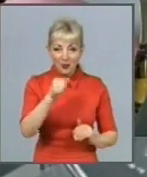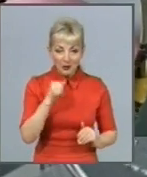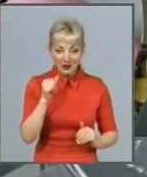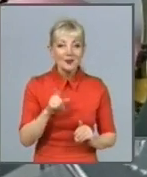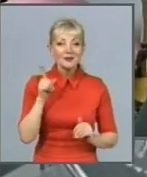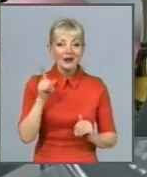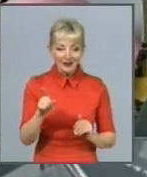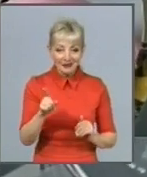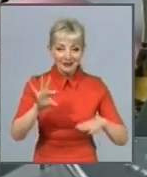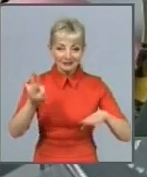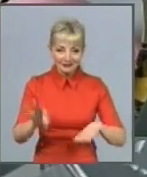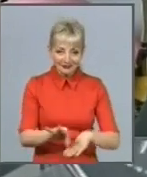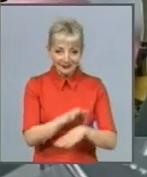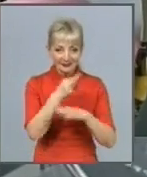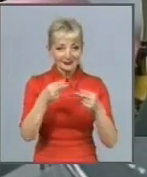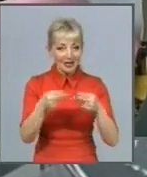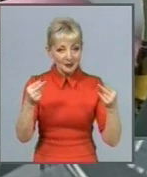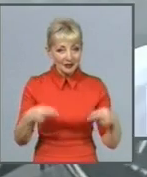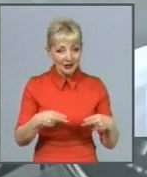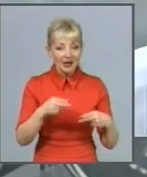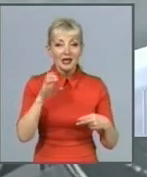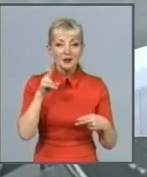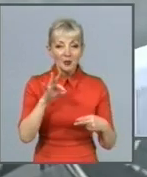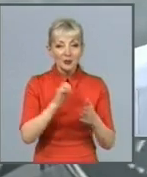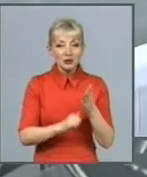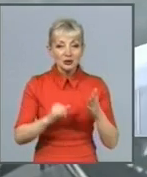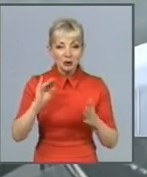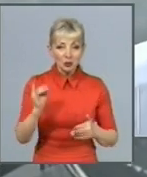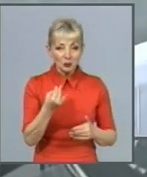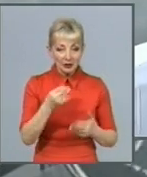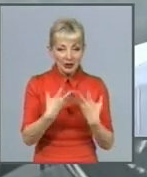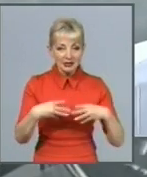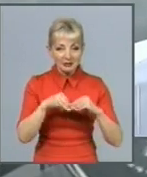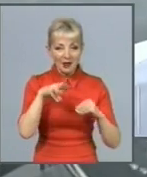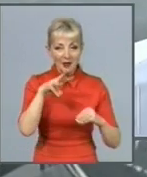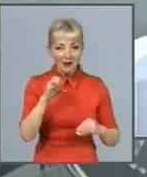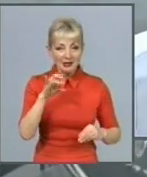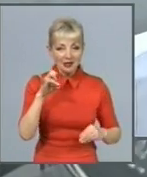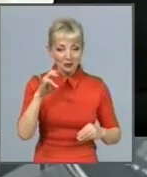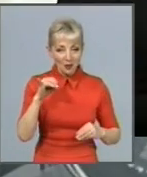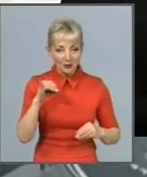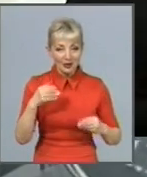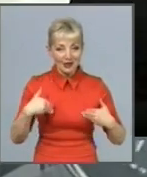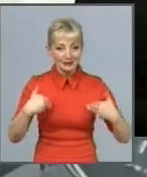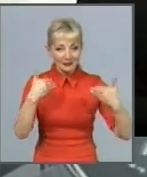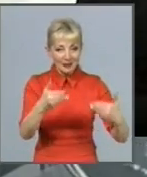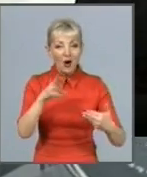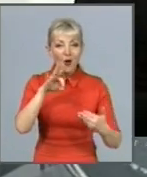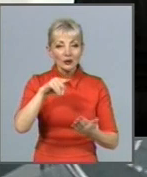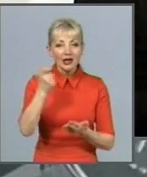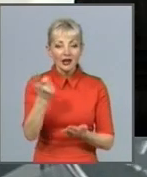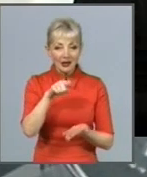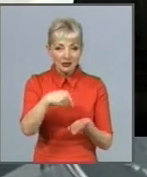узи шлюбом. З нагоди ювілею родина Маслінкових приймає вітання від харківського міського голови Геннадія